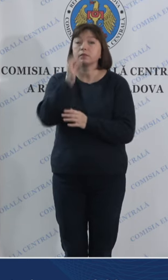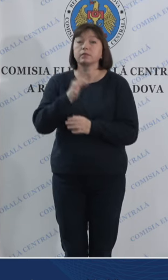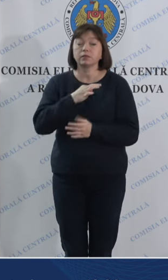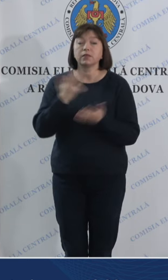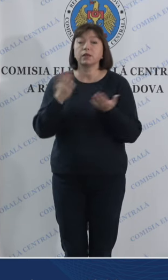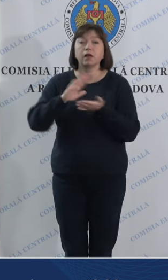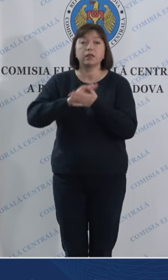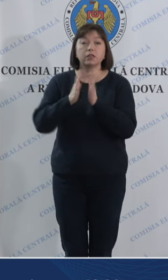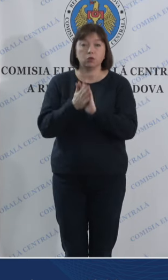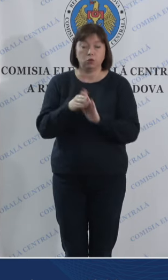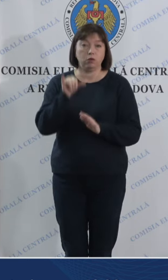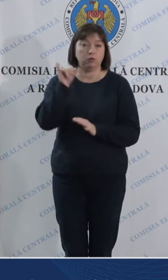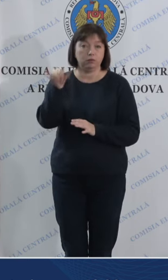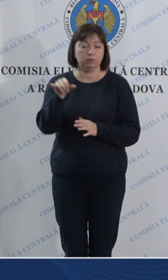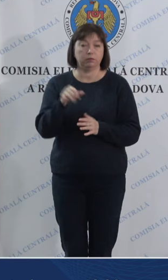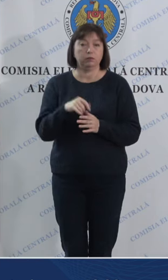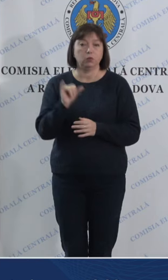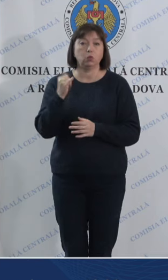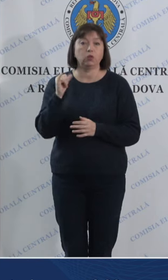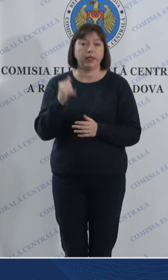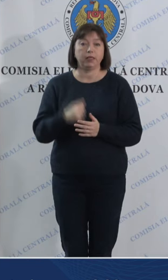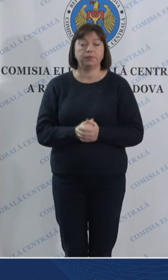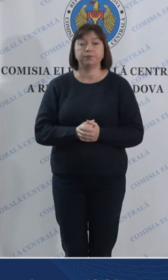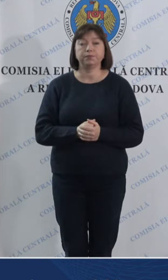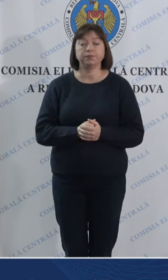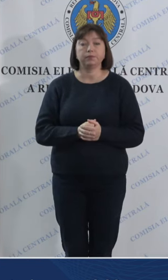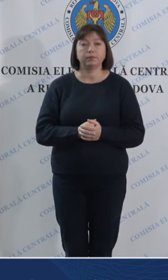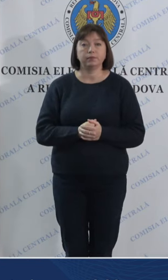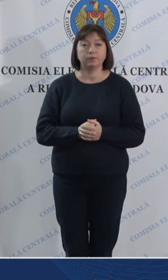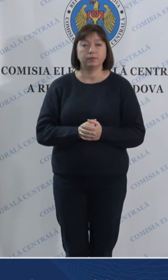care este situația la moment la Ungheni.